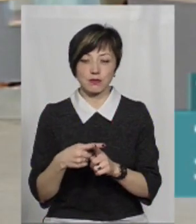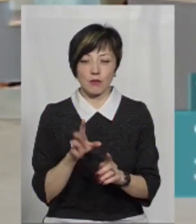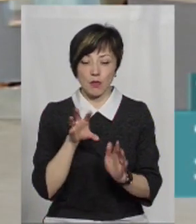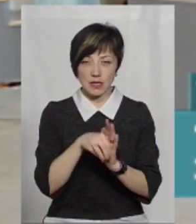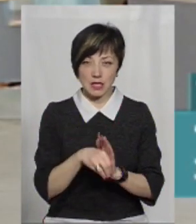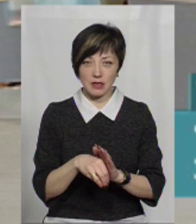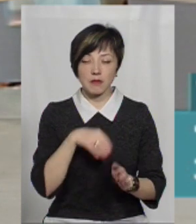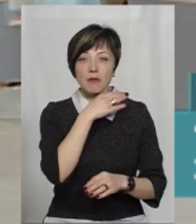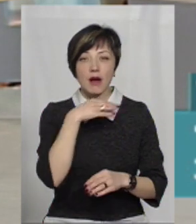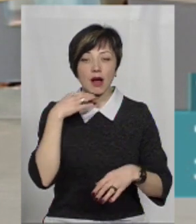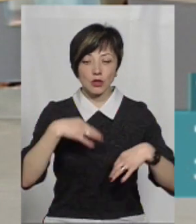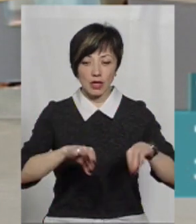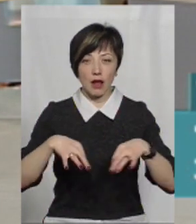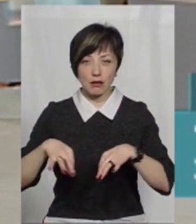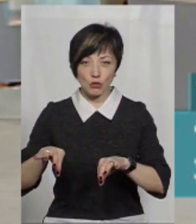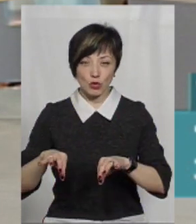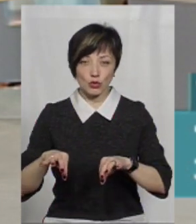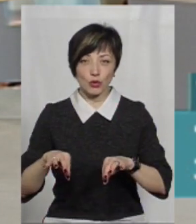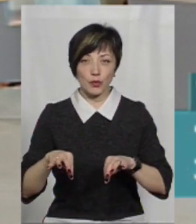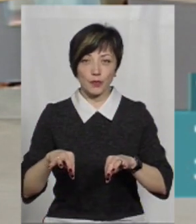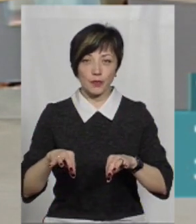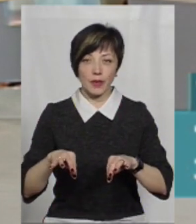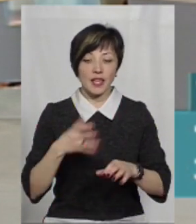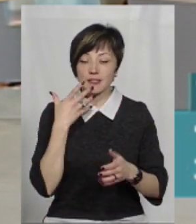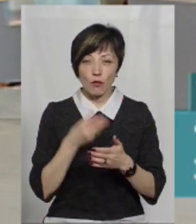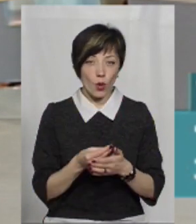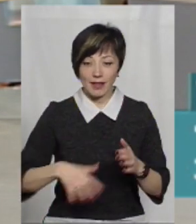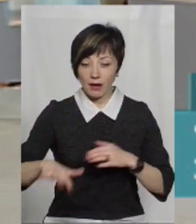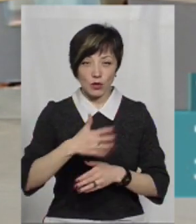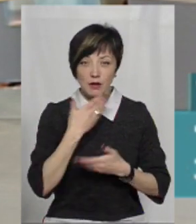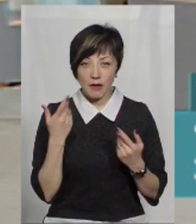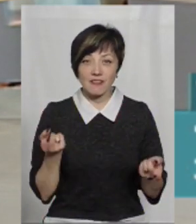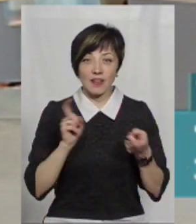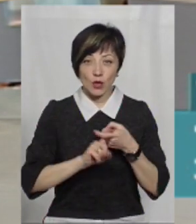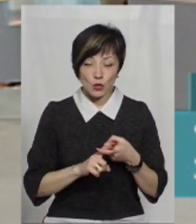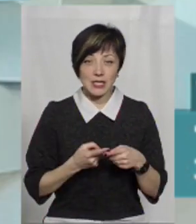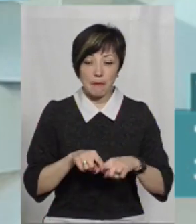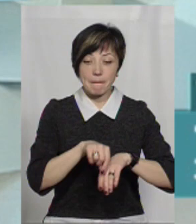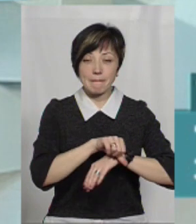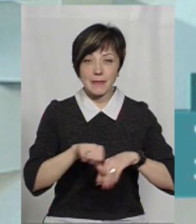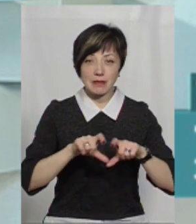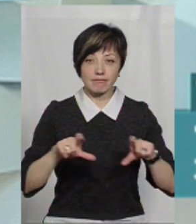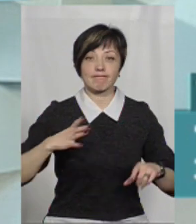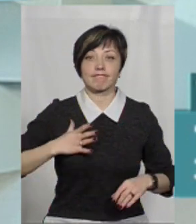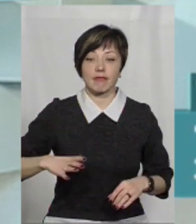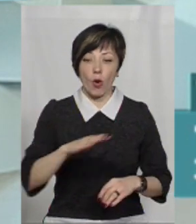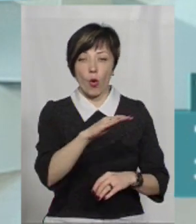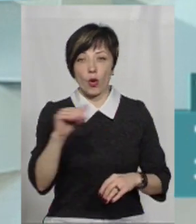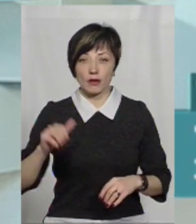помістити значну кількість транспортних засобів, в зв'язку з цим, митниця вимушена орендувати